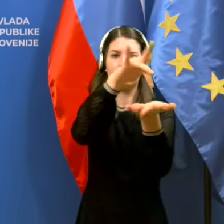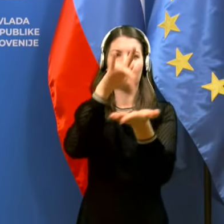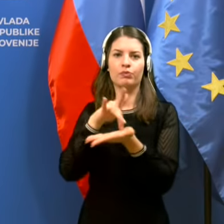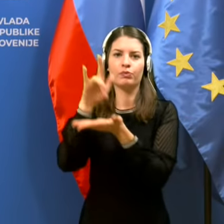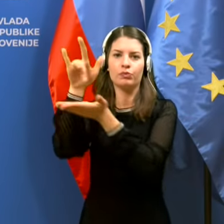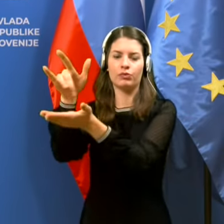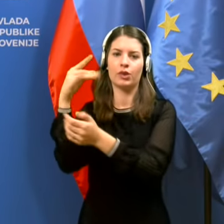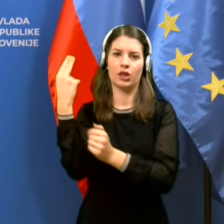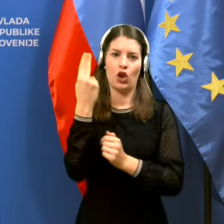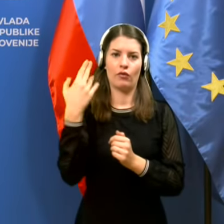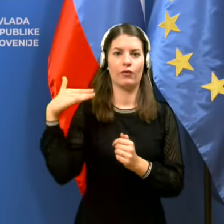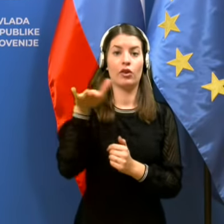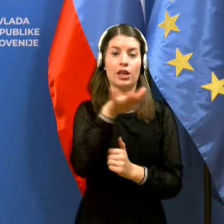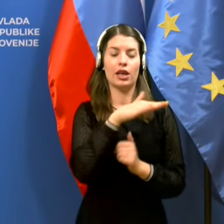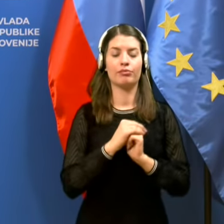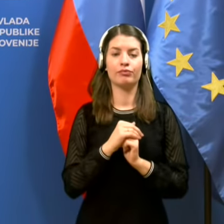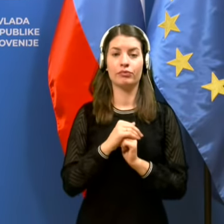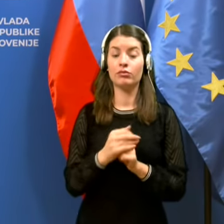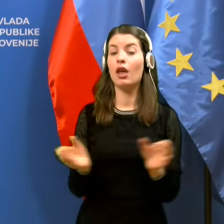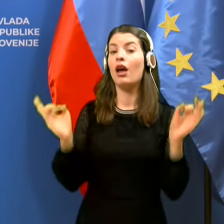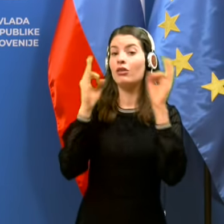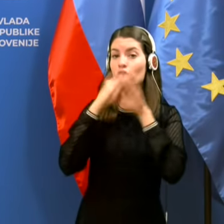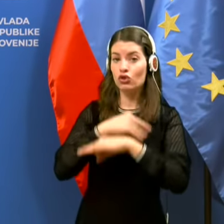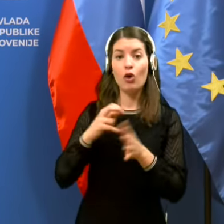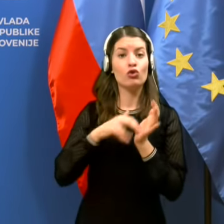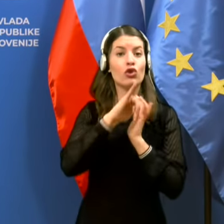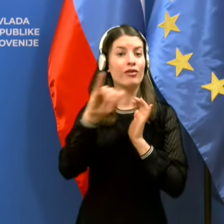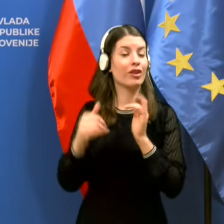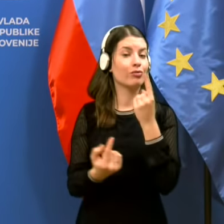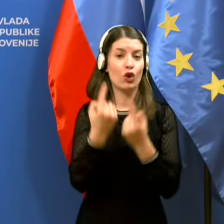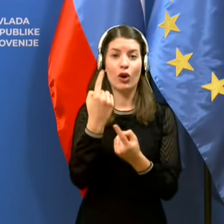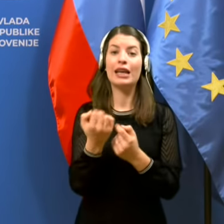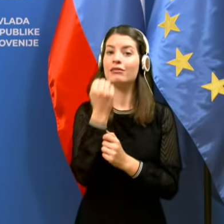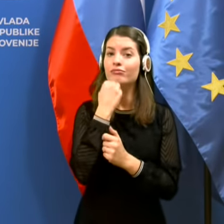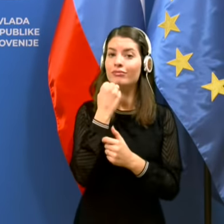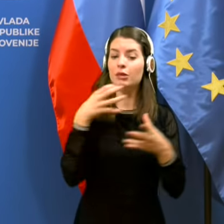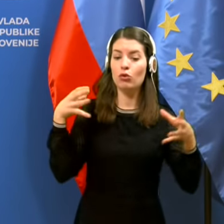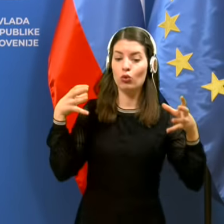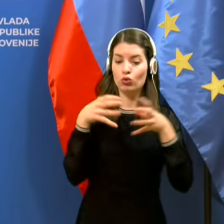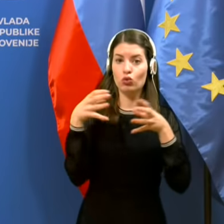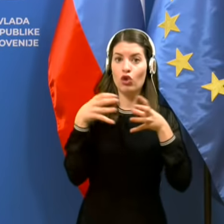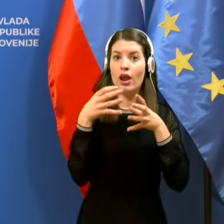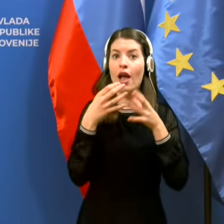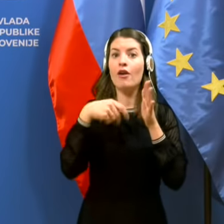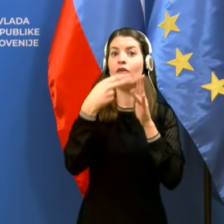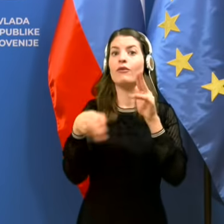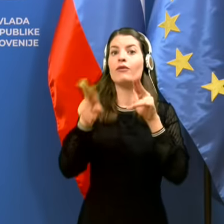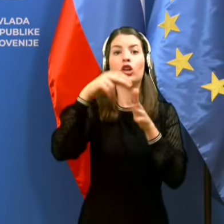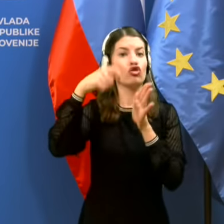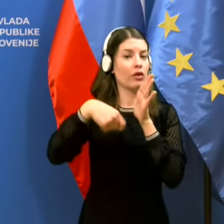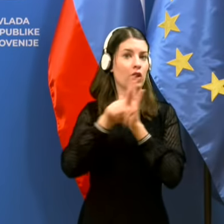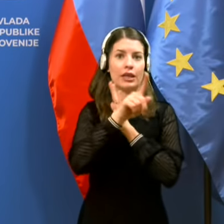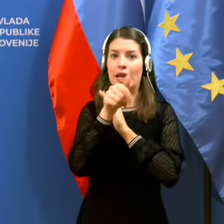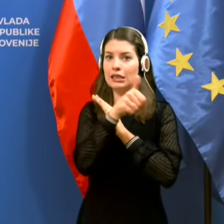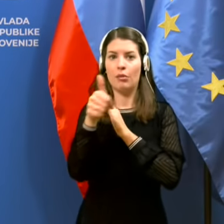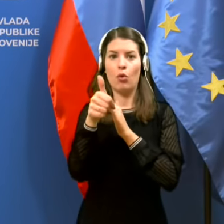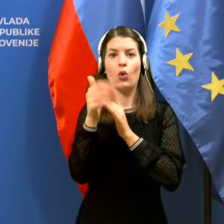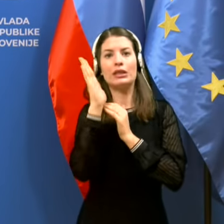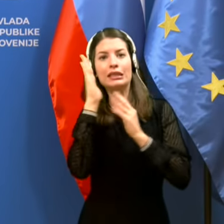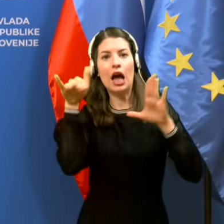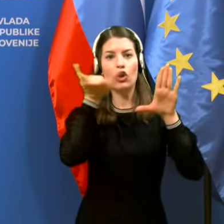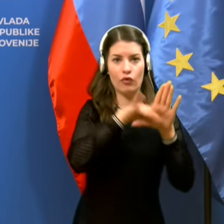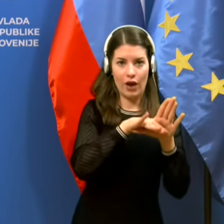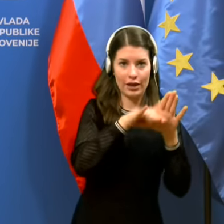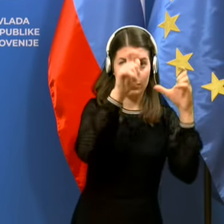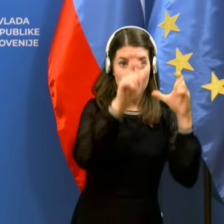Prav tako se žal še vedno dogaja pri privatna druženja večjega števila v sred, ne samo v stanovanskih objektih, ampak tudi